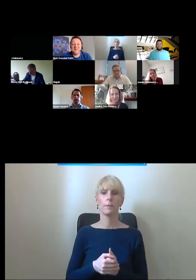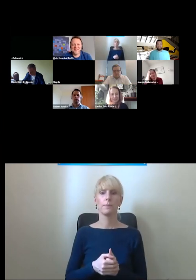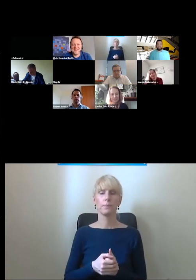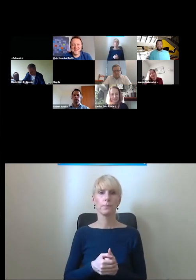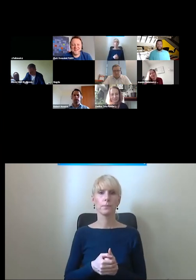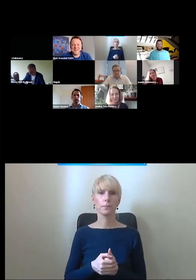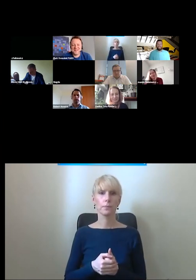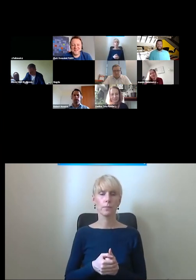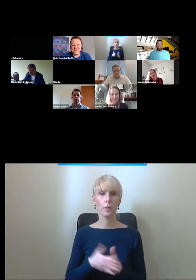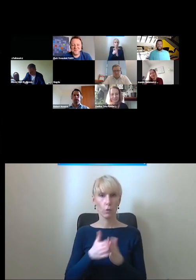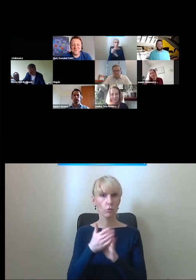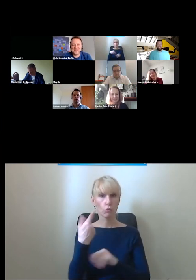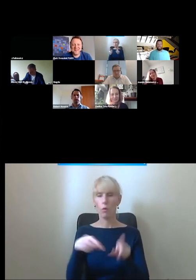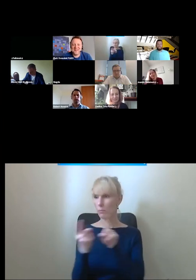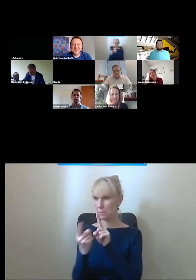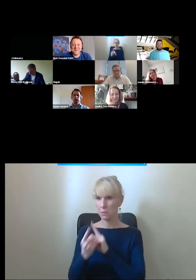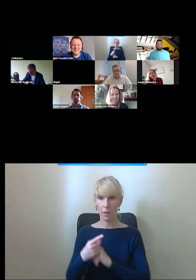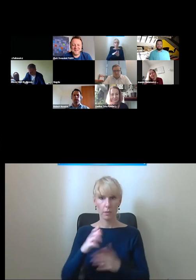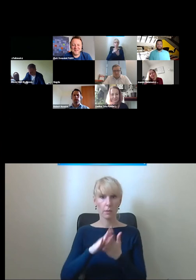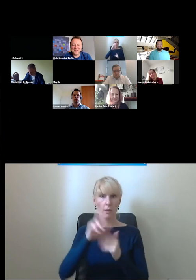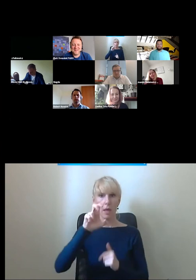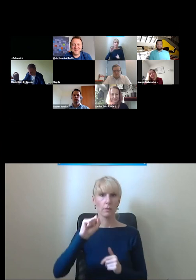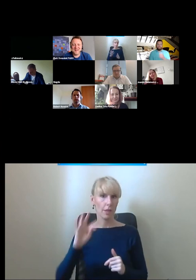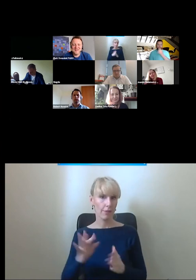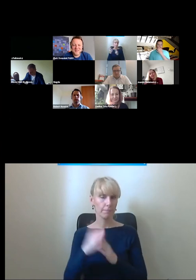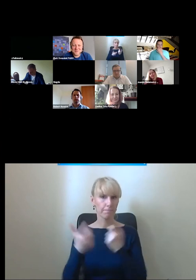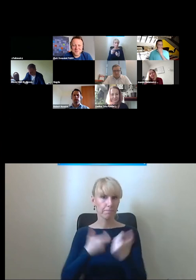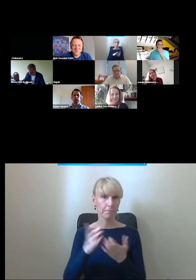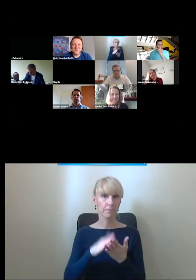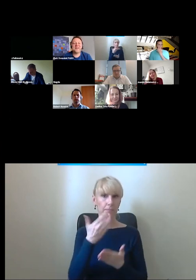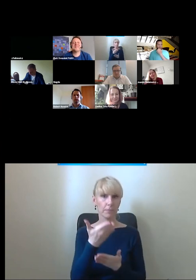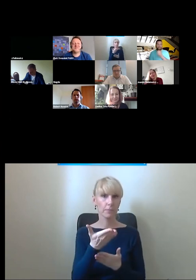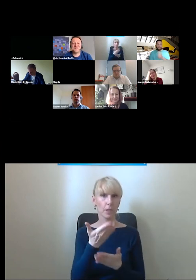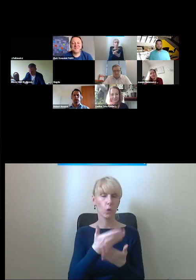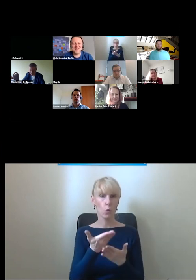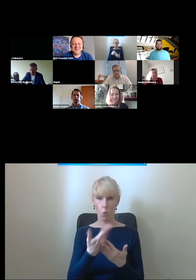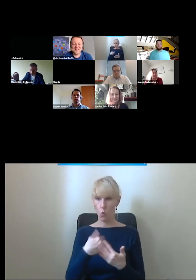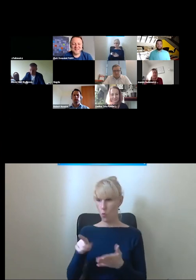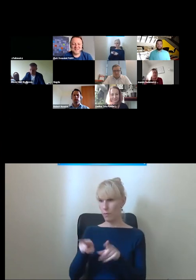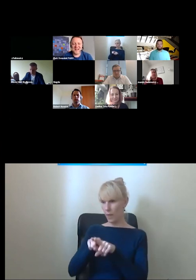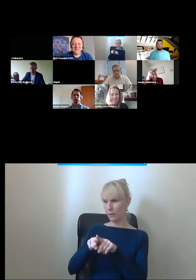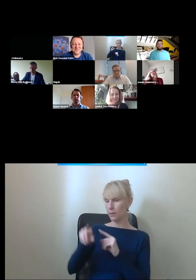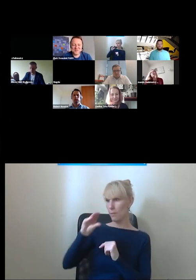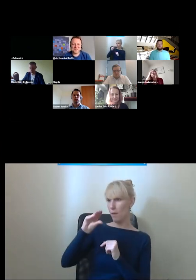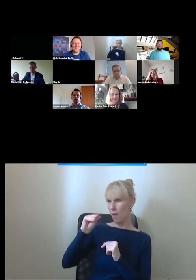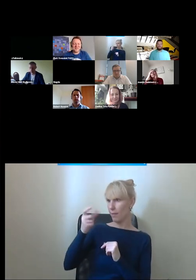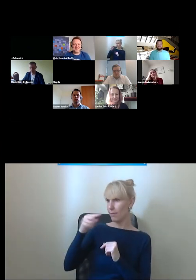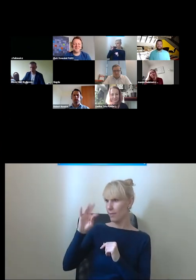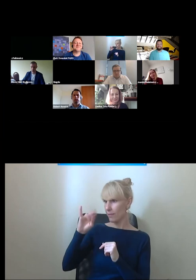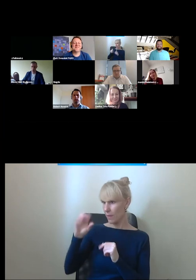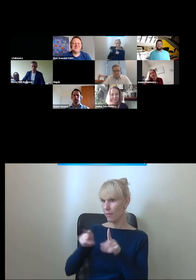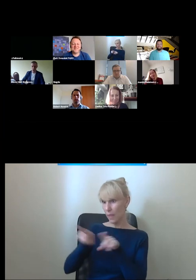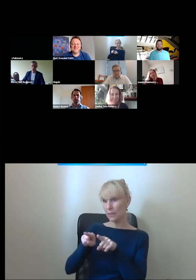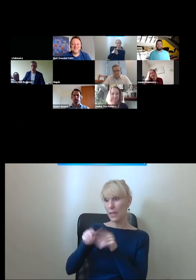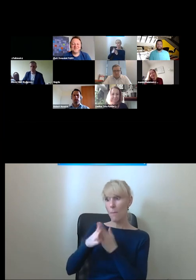tutaj na czacie prywatnie Edyta też mi podpowiada że właśnie że tak że będzie